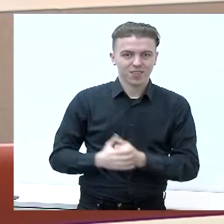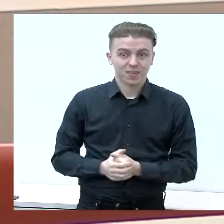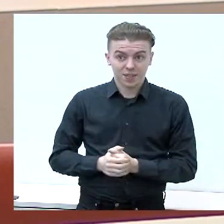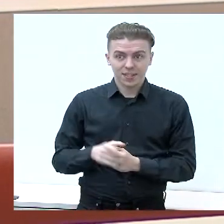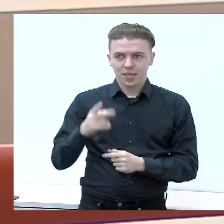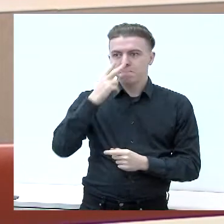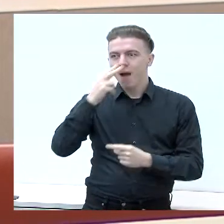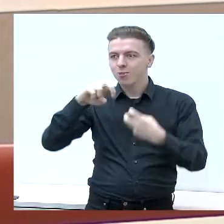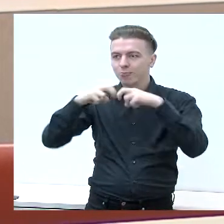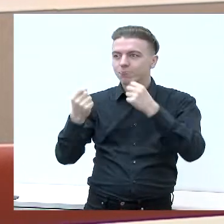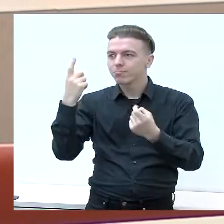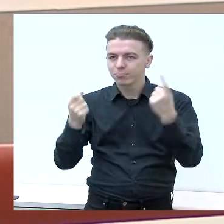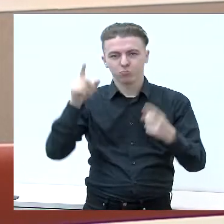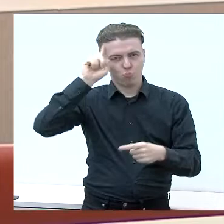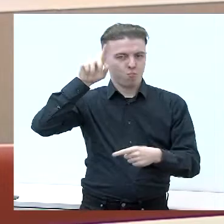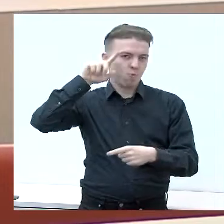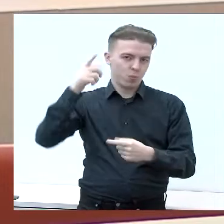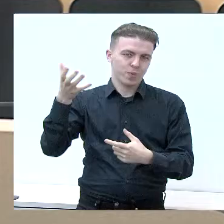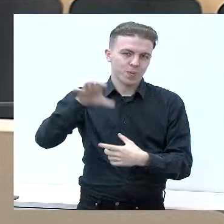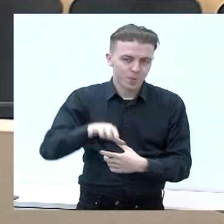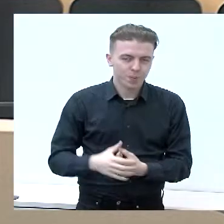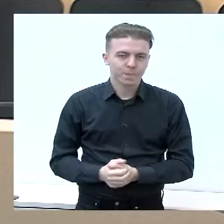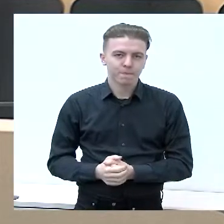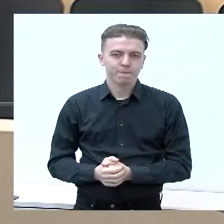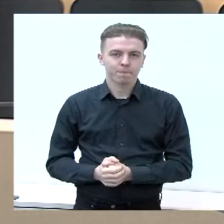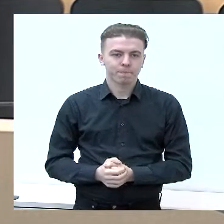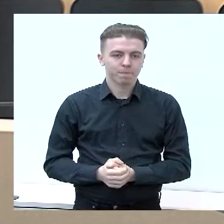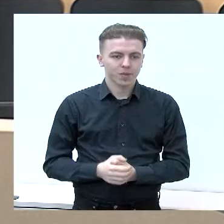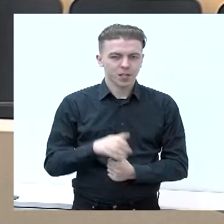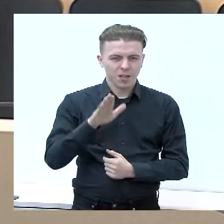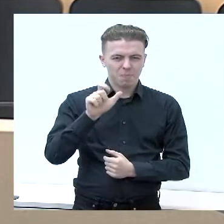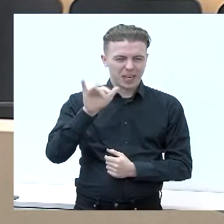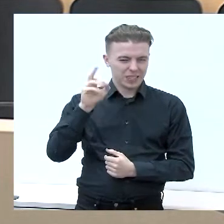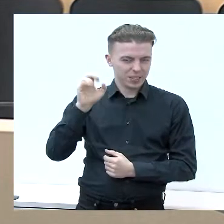įvairias problemas. susijusiasi su žmonėjus. Danos Brainskas.